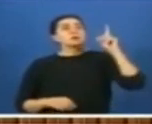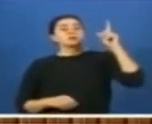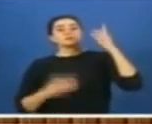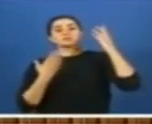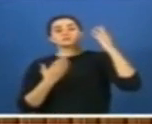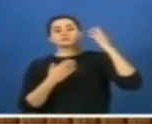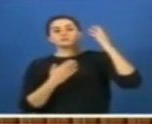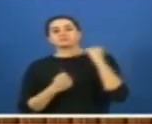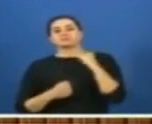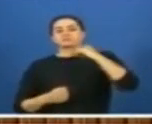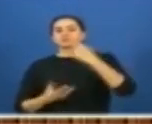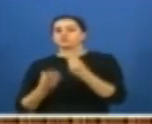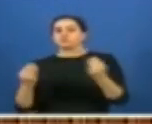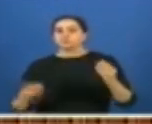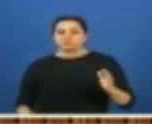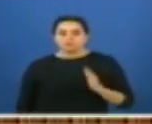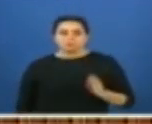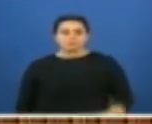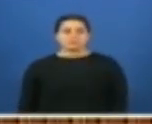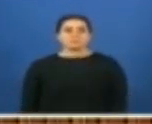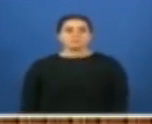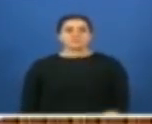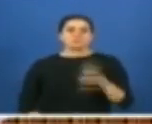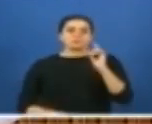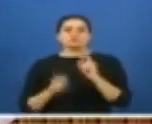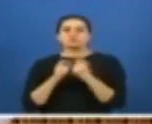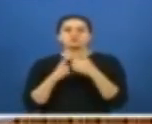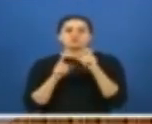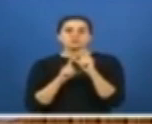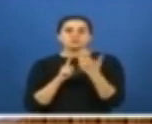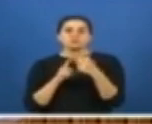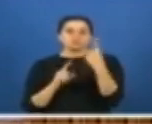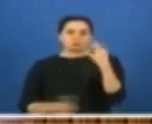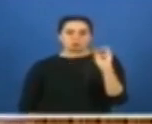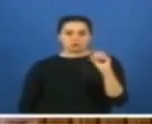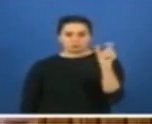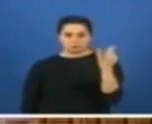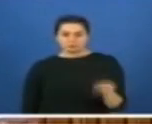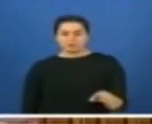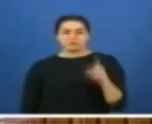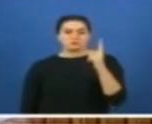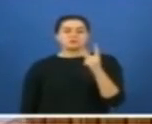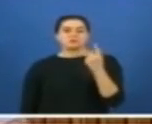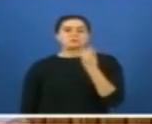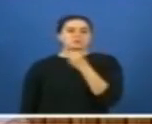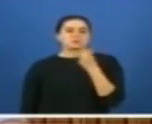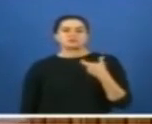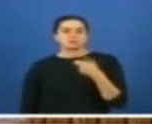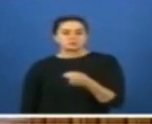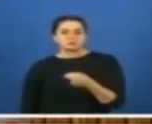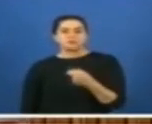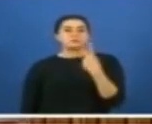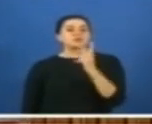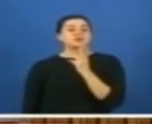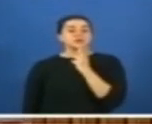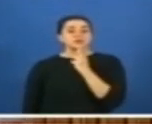istismar eden öğretmen var. Burdur'da bir öğretmen. Şöyle bir mesaj atıyor. Bir